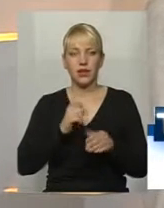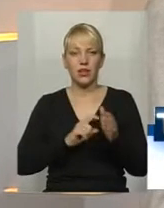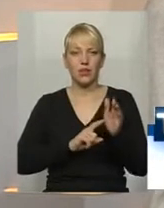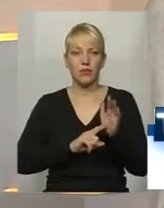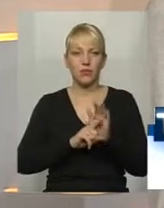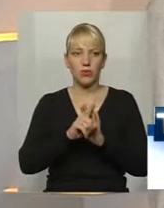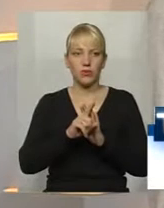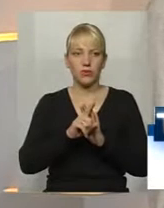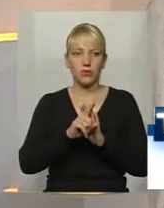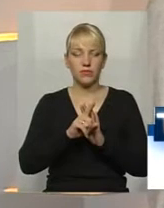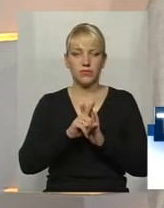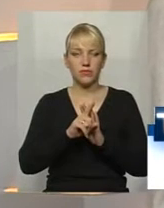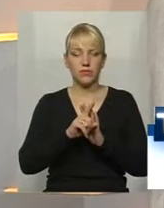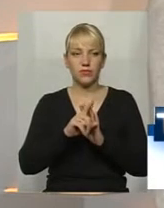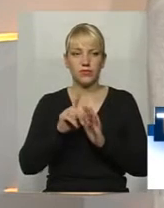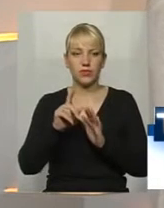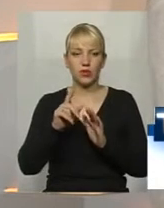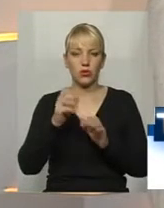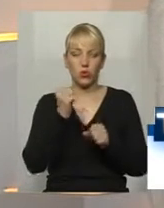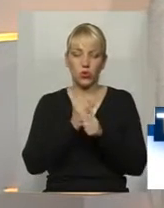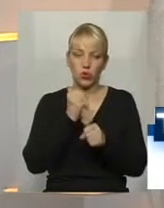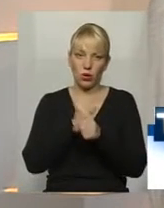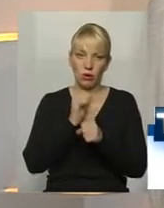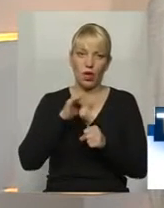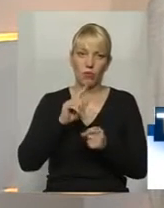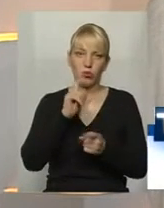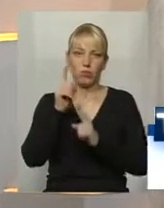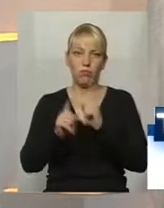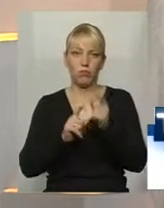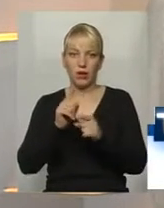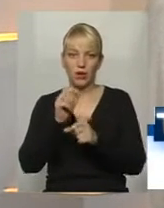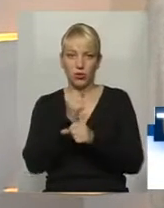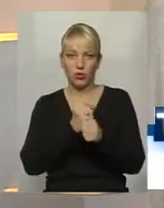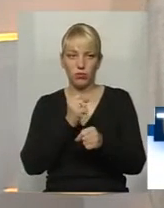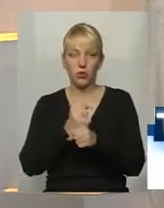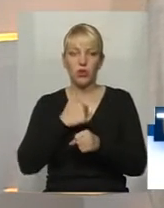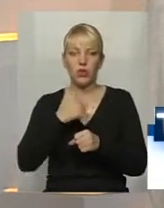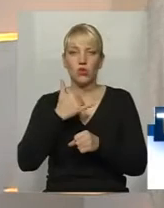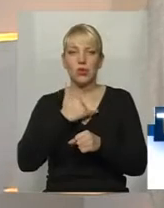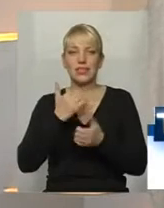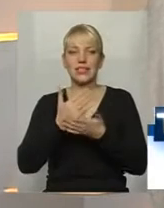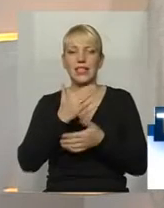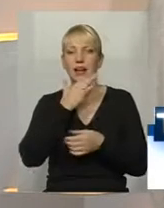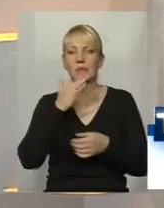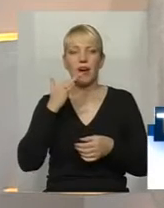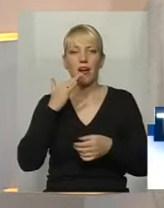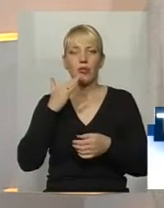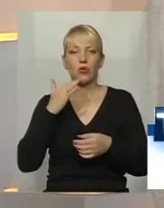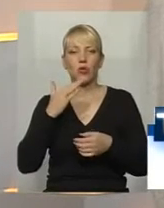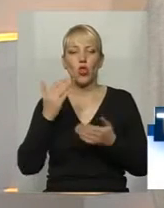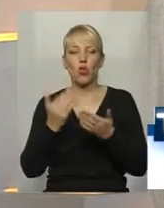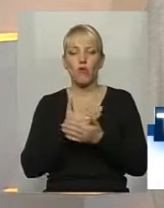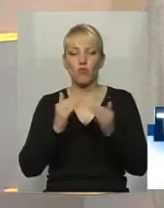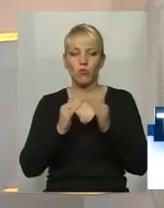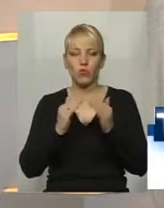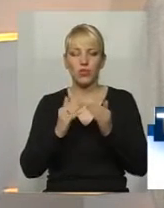валиться і переробляється. От, зараз багато в нас новобудов в Хмельницьку, де практично незапланований пандус, який він зручний не тільки